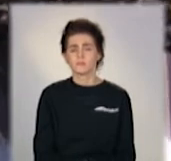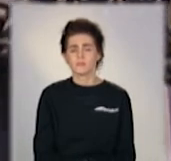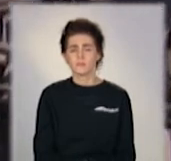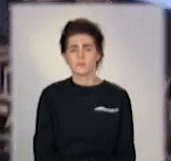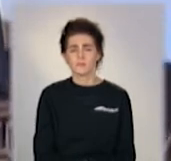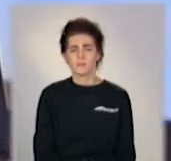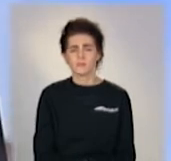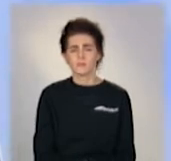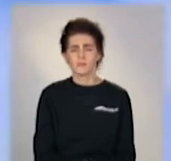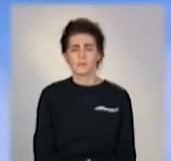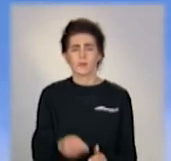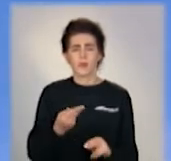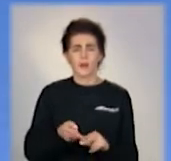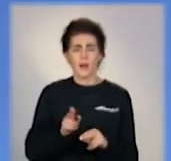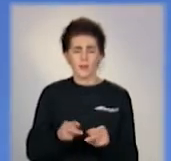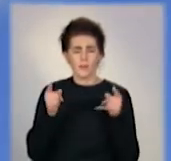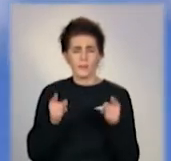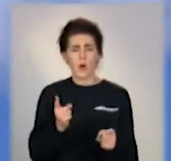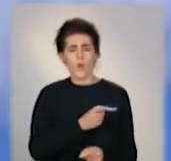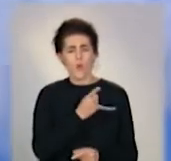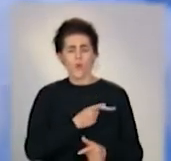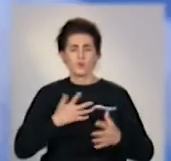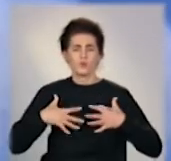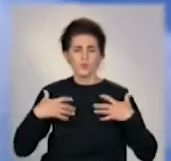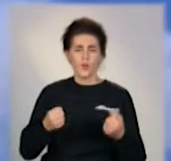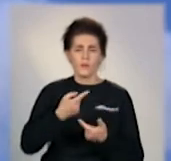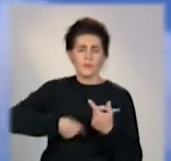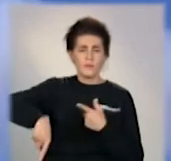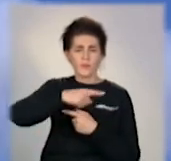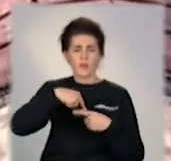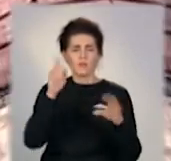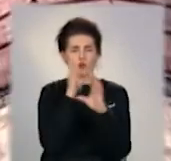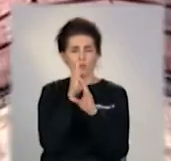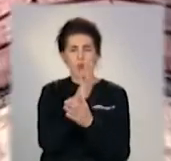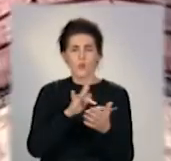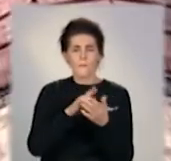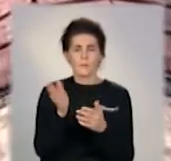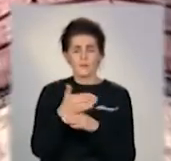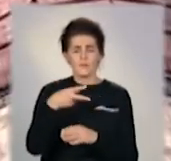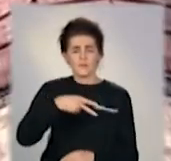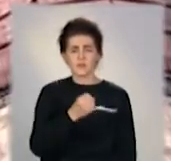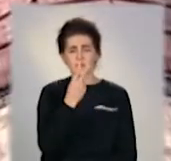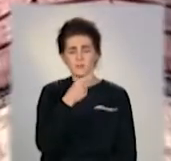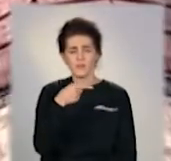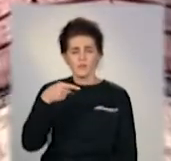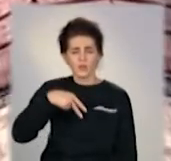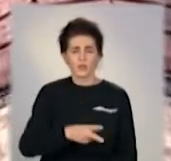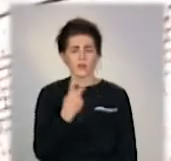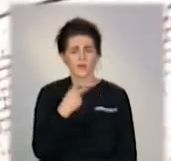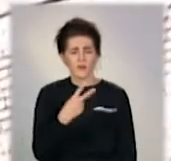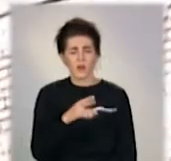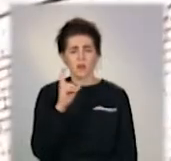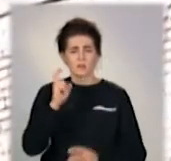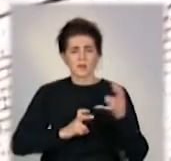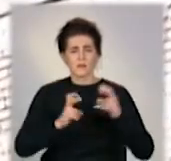У межах програми охорони та оздоровлення навколишнього природного середовища Маріуполя 2012-2020 на